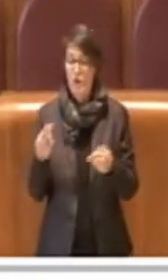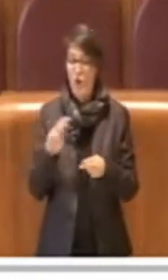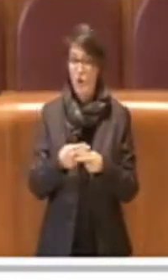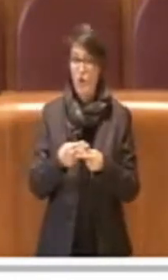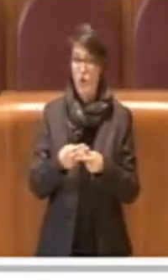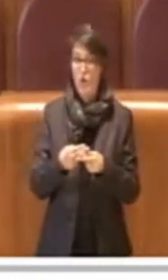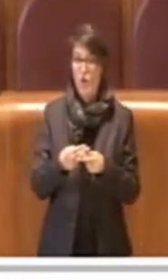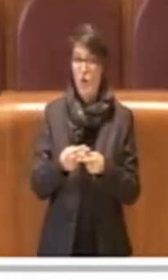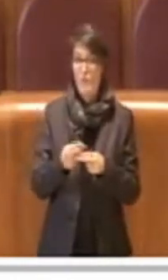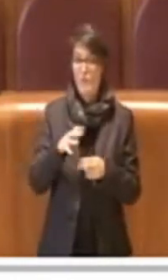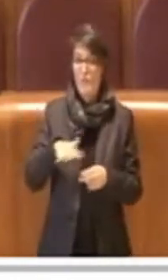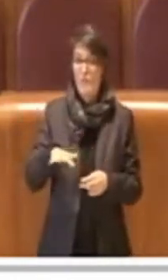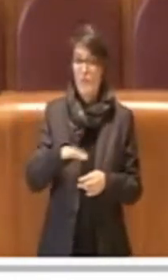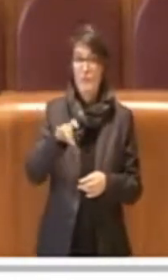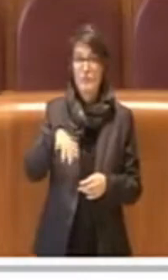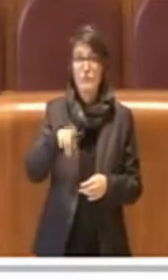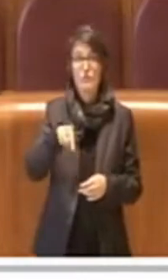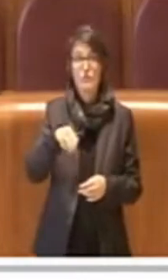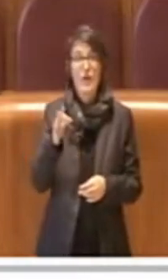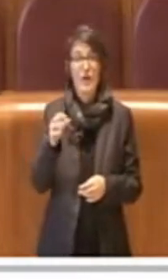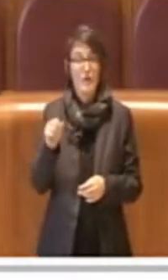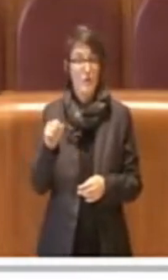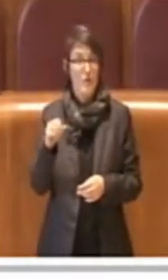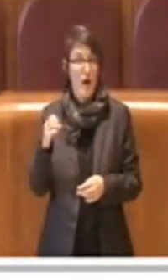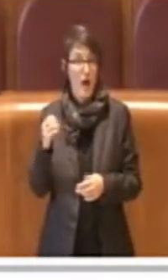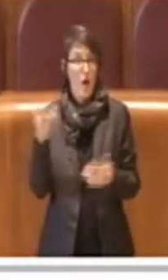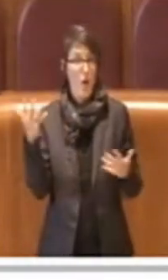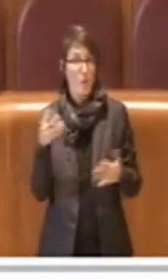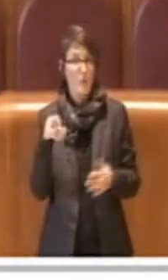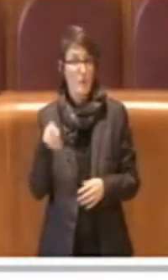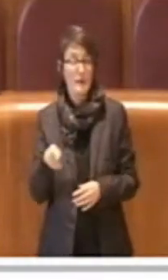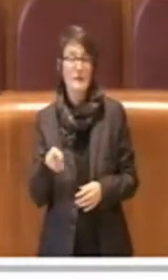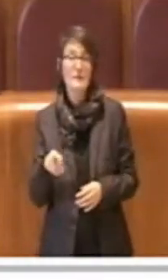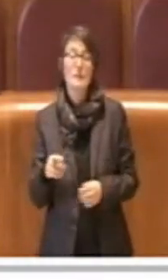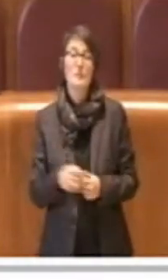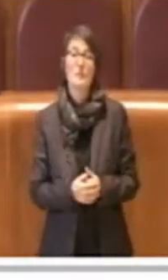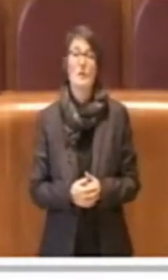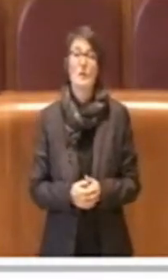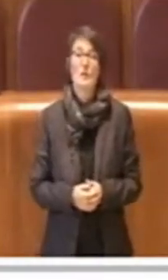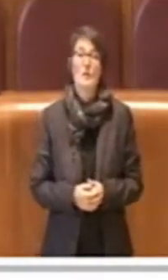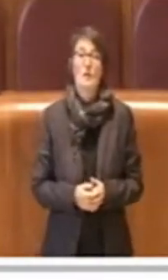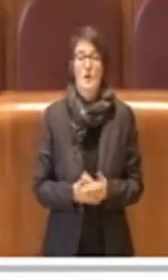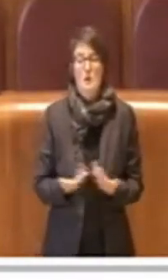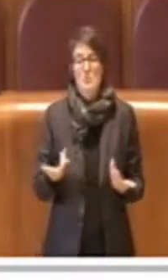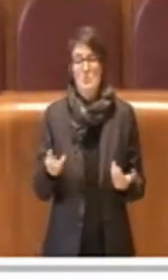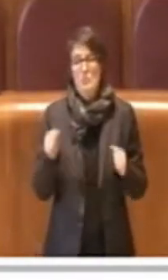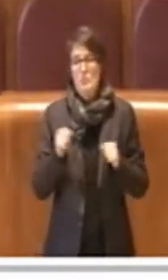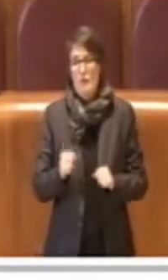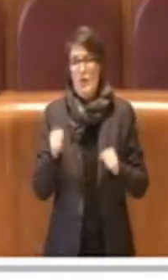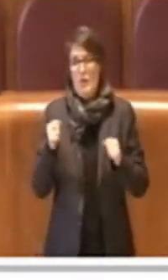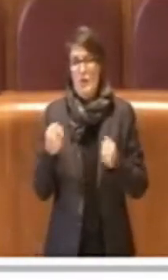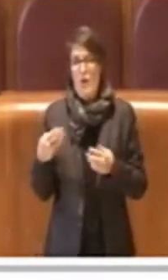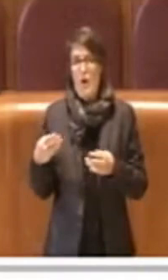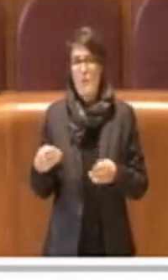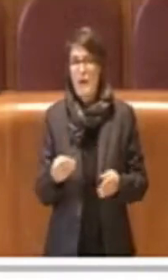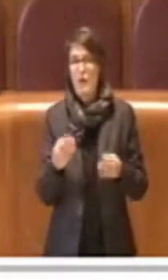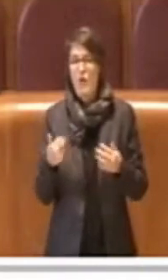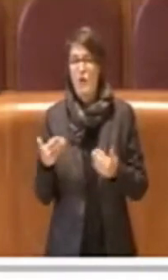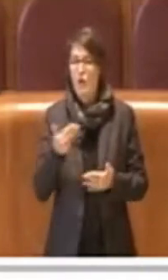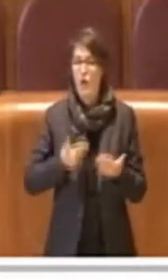capitolino e sicuramente si può intraprendere un percorso di condivisione,